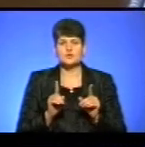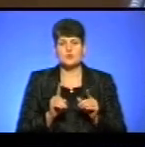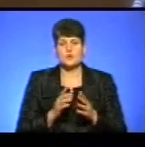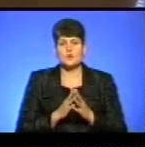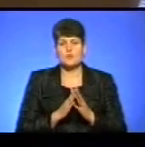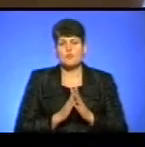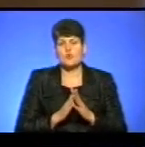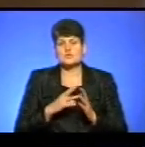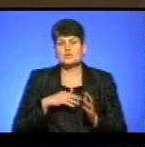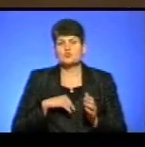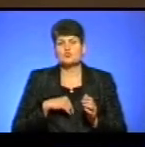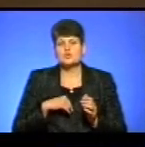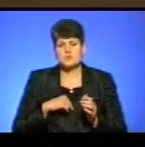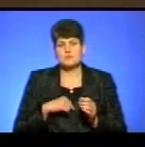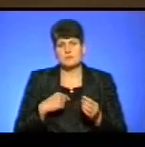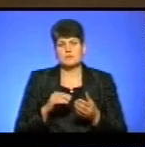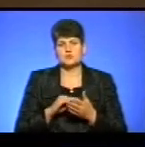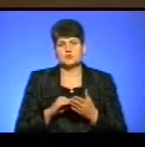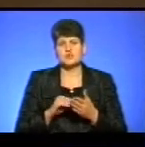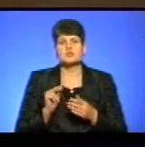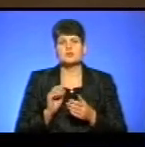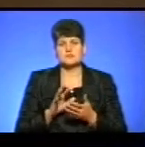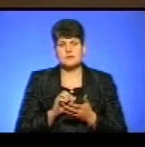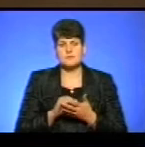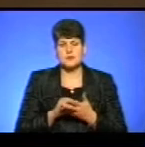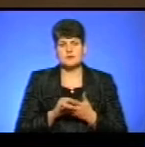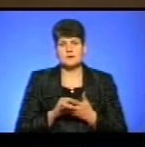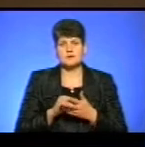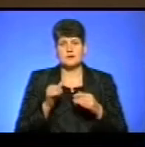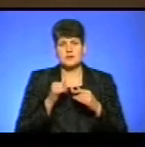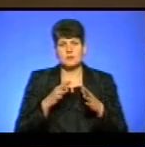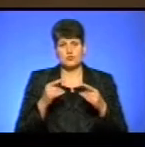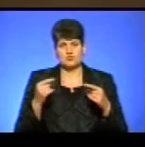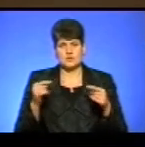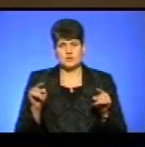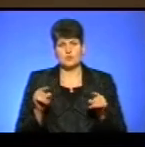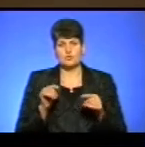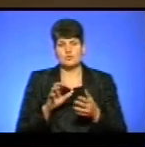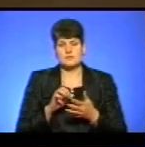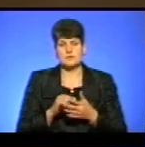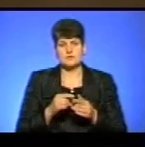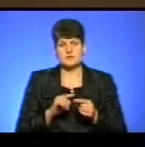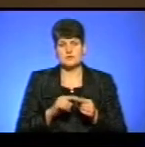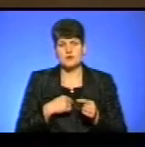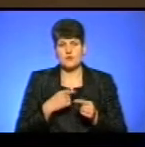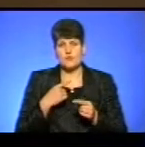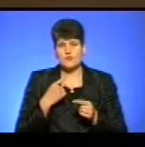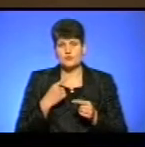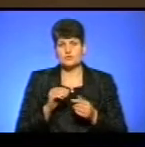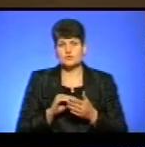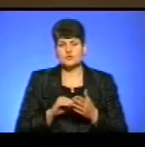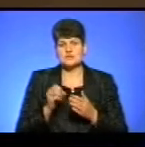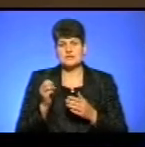душа, про те й пишу. А чому займаюся, мабуть, не можу інакше, тому й займаюся. Я ж кажу, що пишу з 13